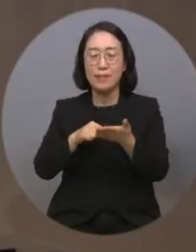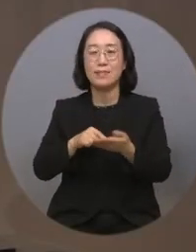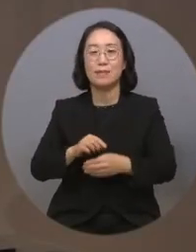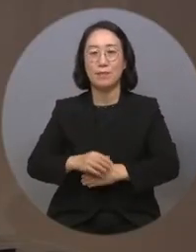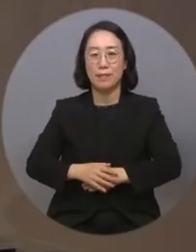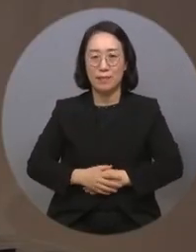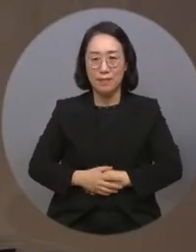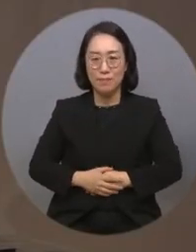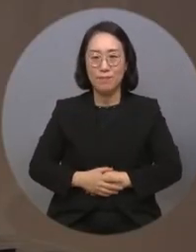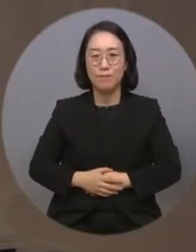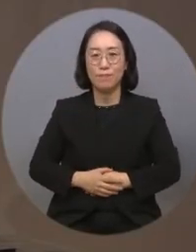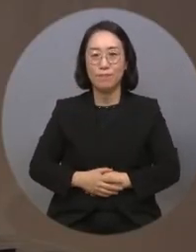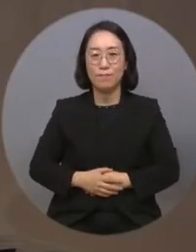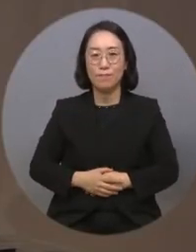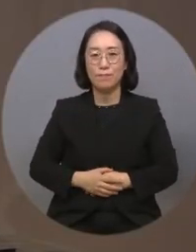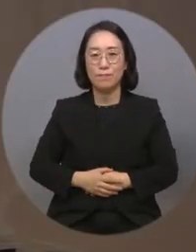경기방송 정우선입니다. 기상캐스터